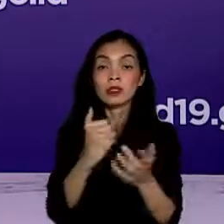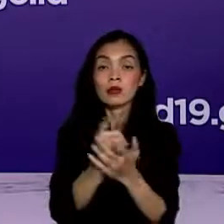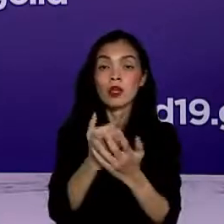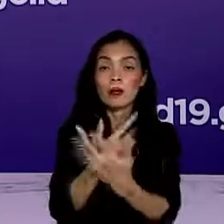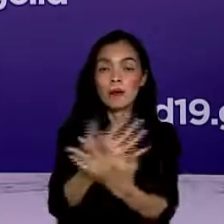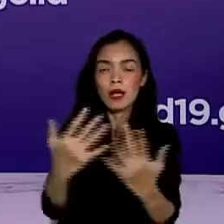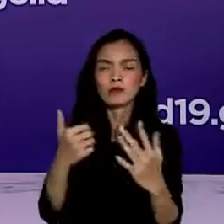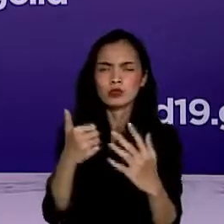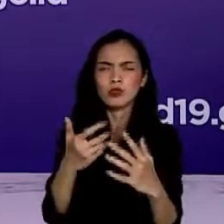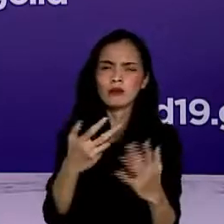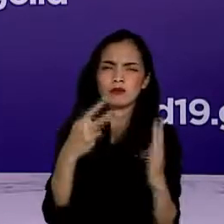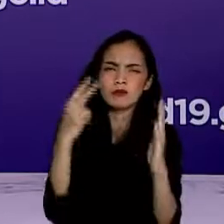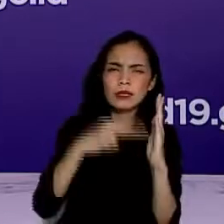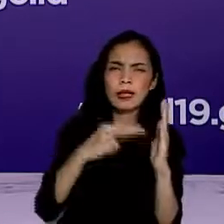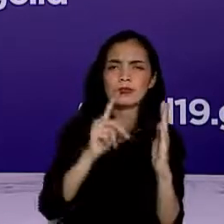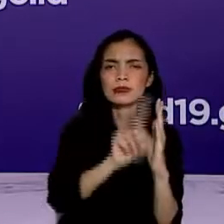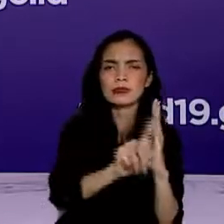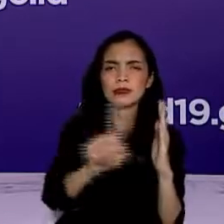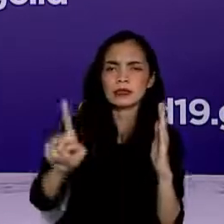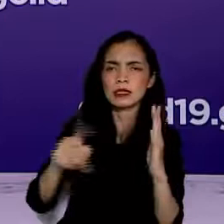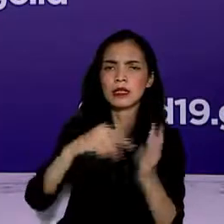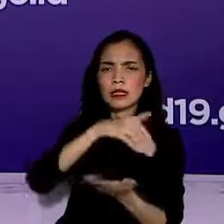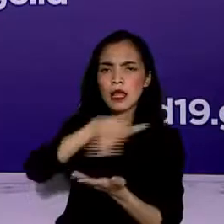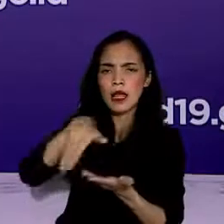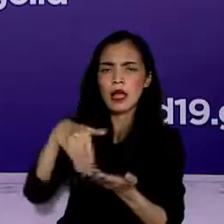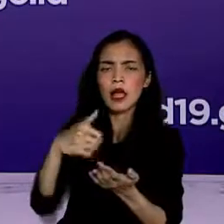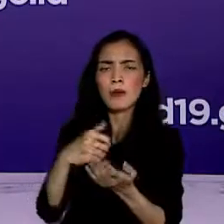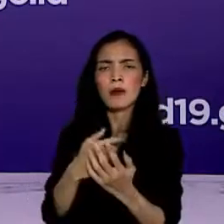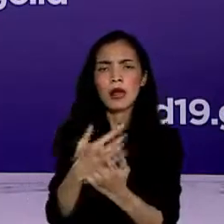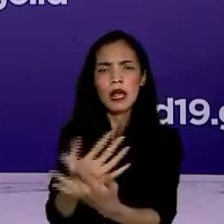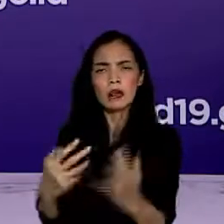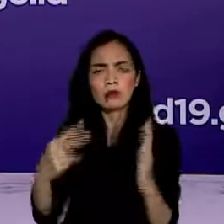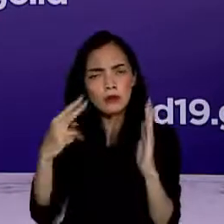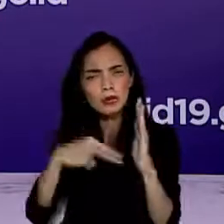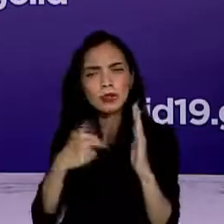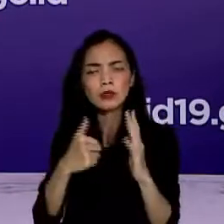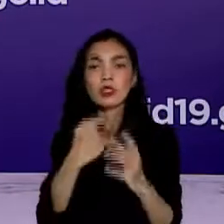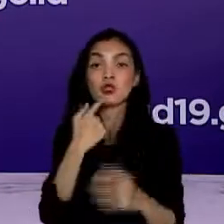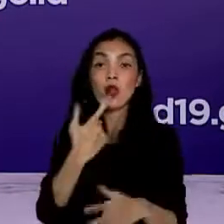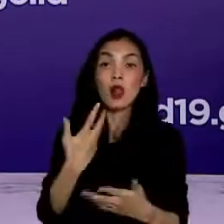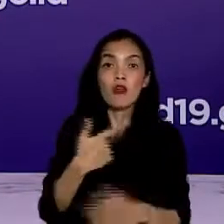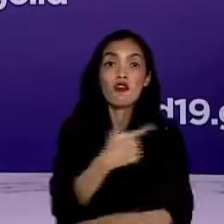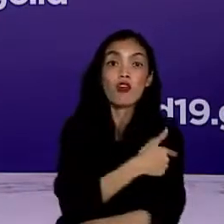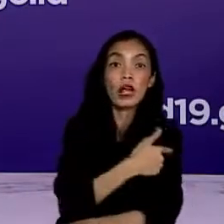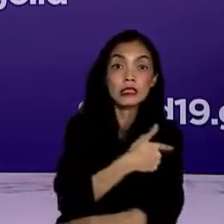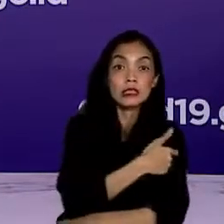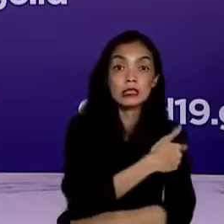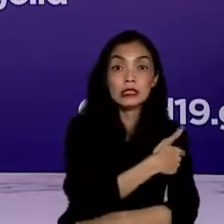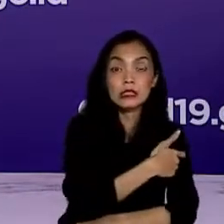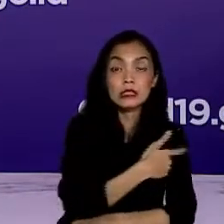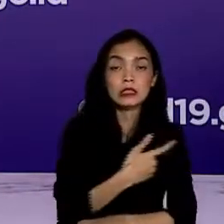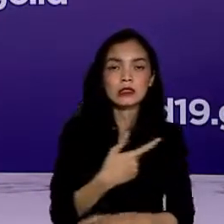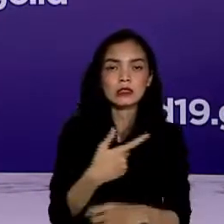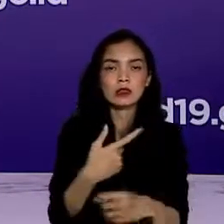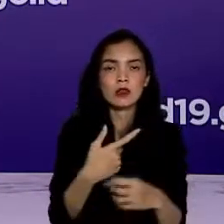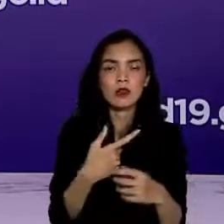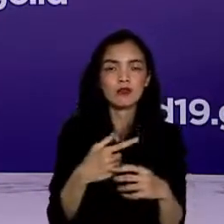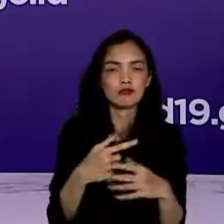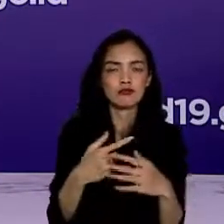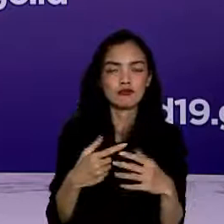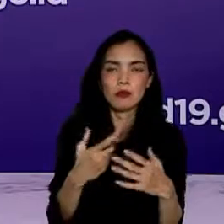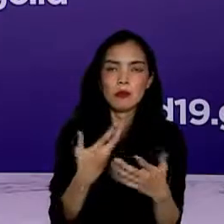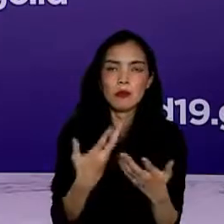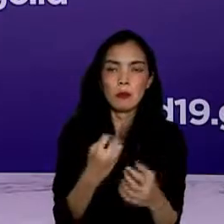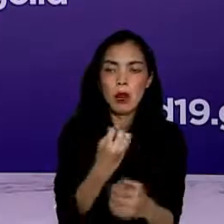juga dapat mengakses sendiri data yang sudah dibuka untuk publik, baik data cakupan vaksinasi secara tren dari